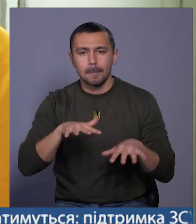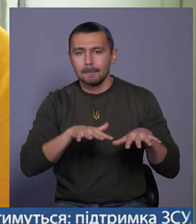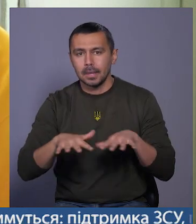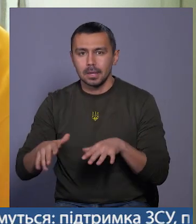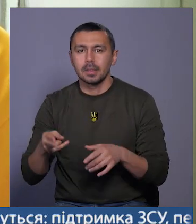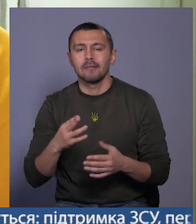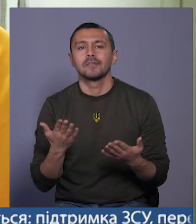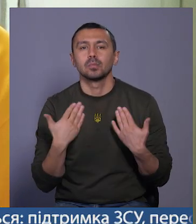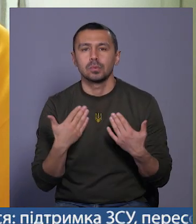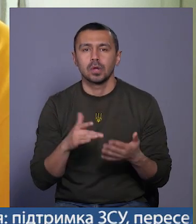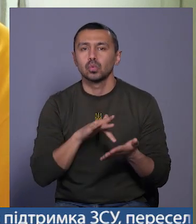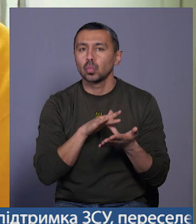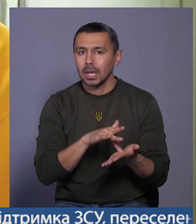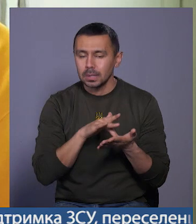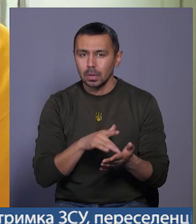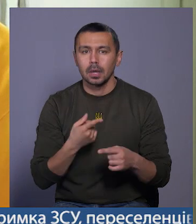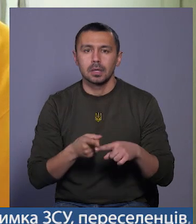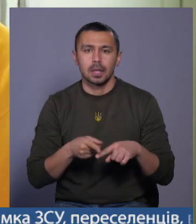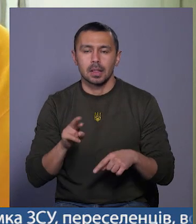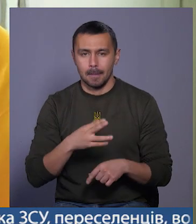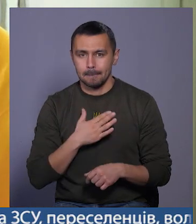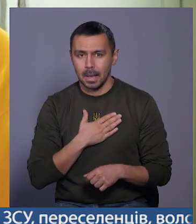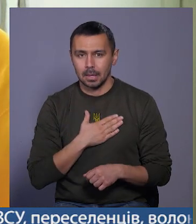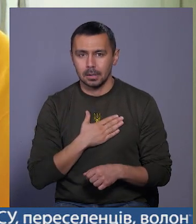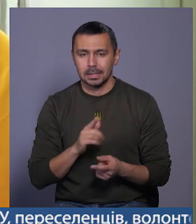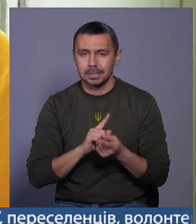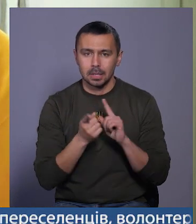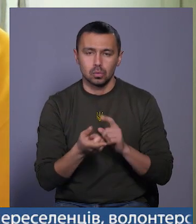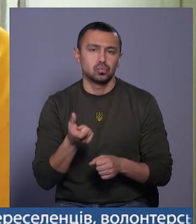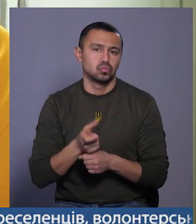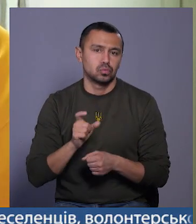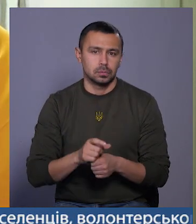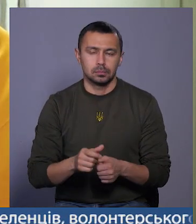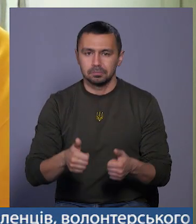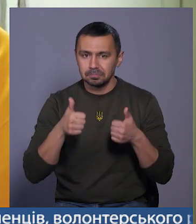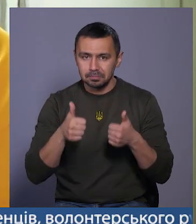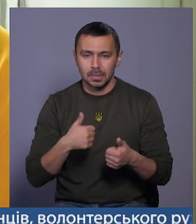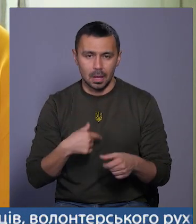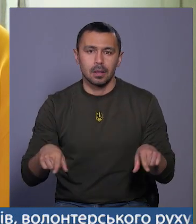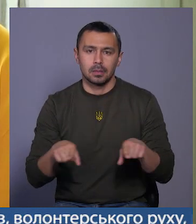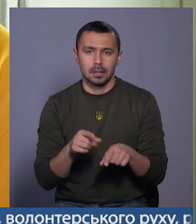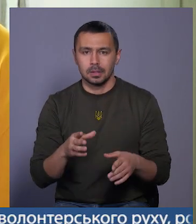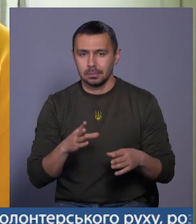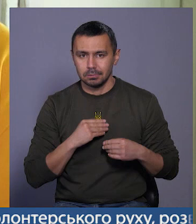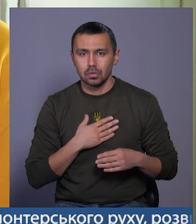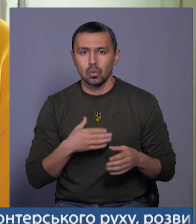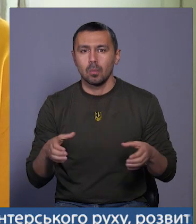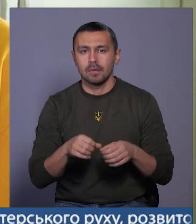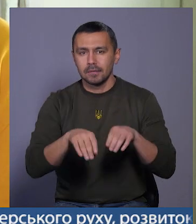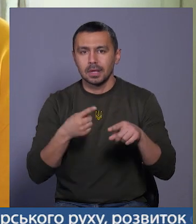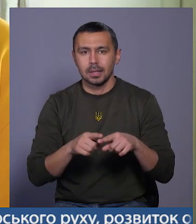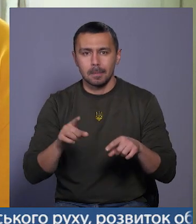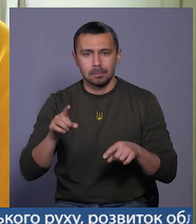відпочинків, для туризму. І це для мене стало дуже крутим. І я все ж таки з нашою командою вирішила це